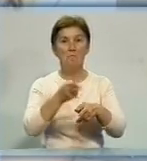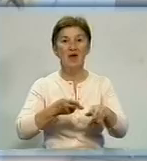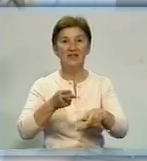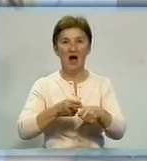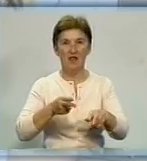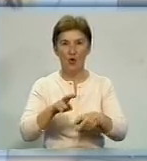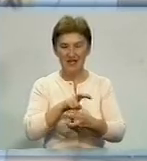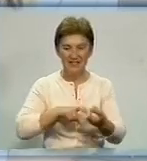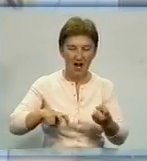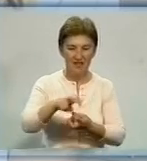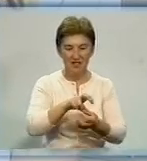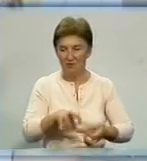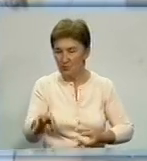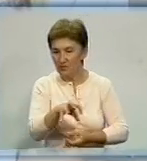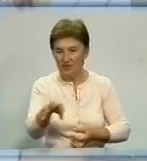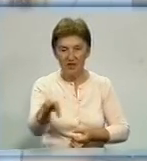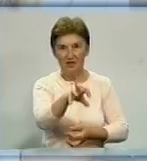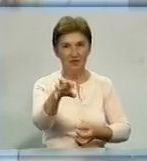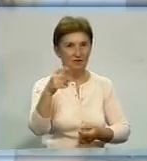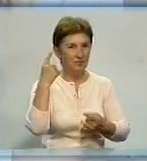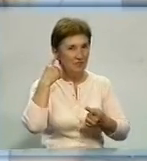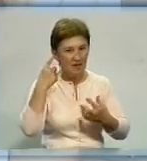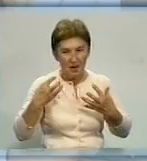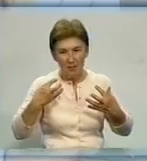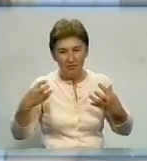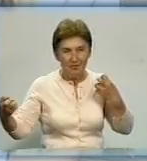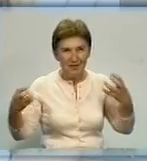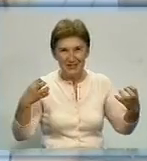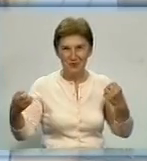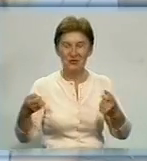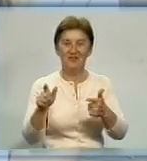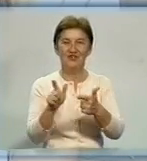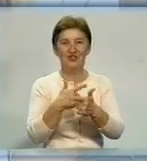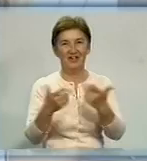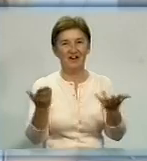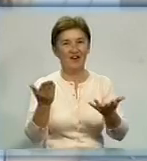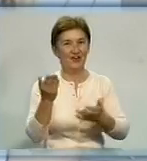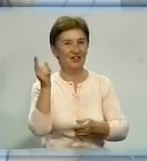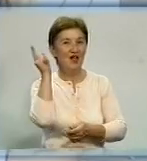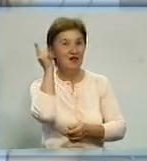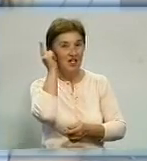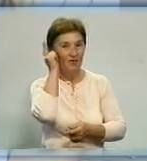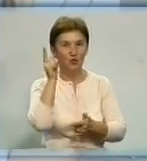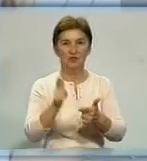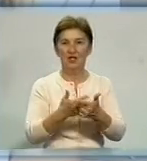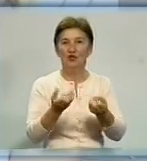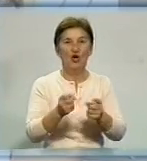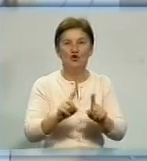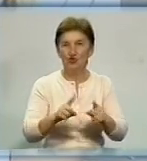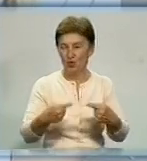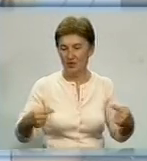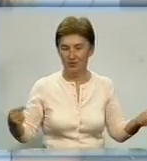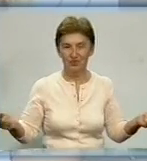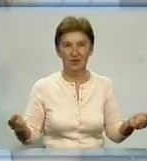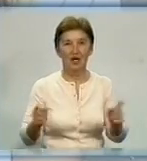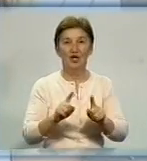немає ли підслушуючих, чи телефонів, чи ще щось, щоб